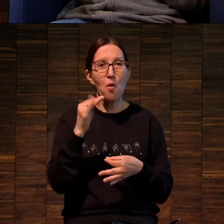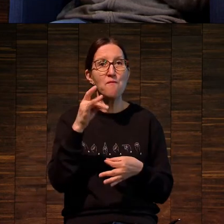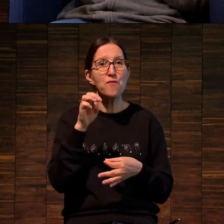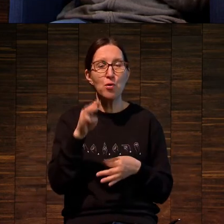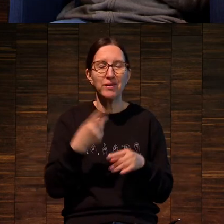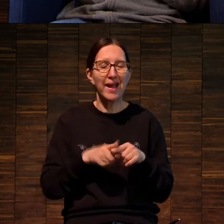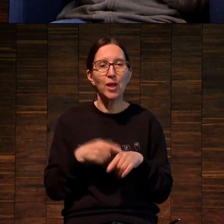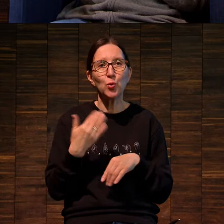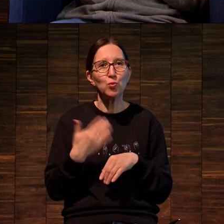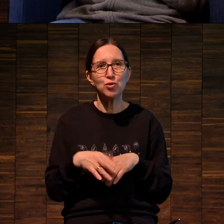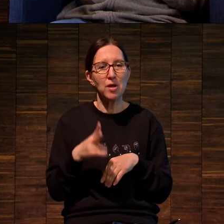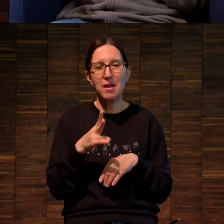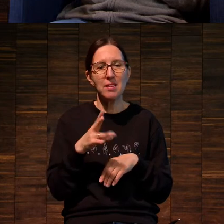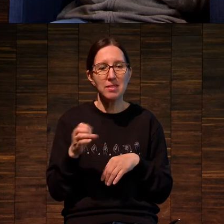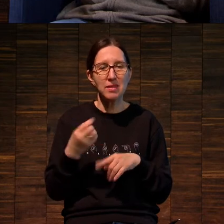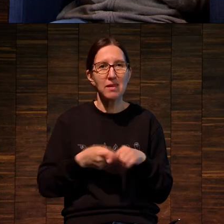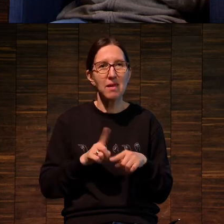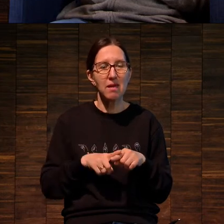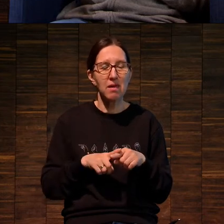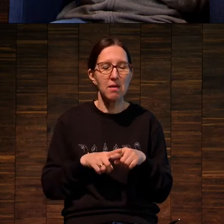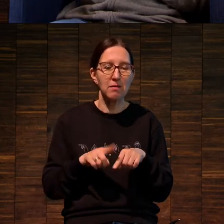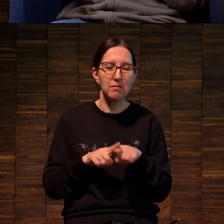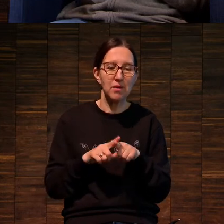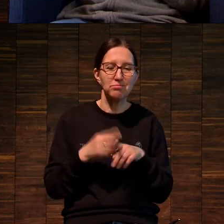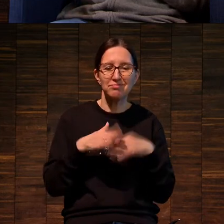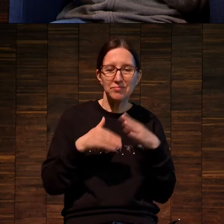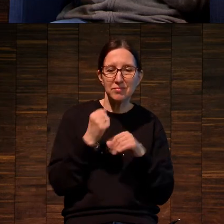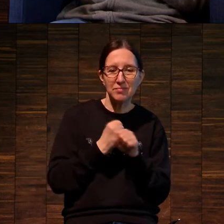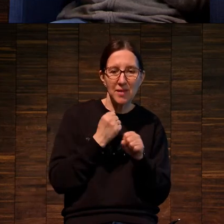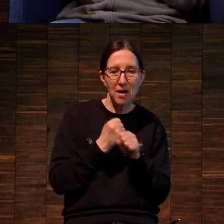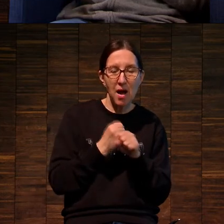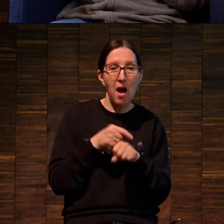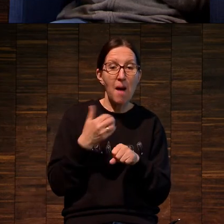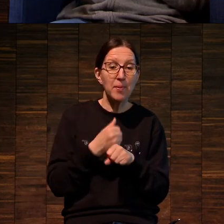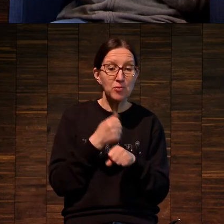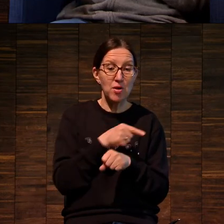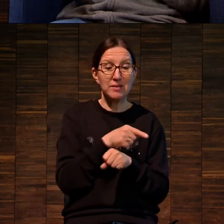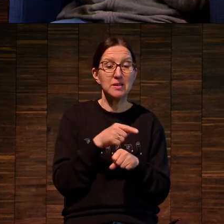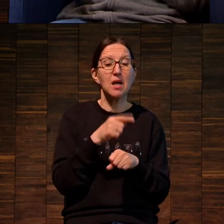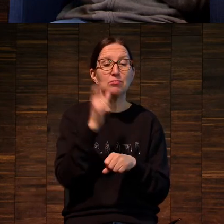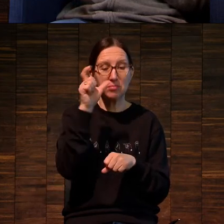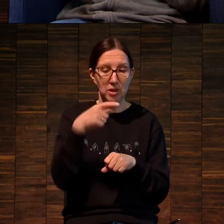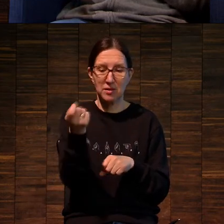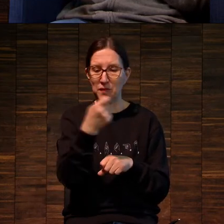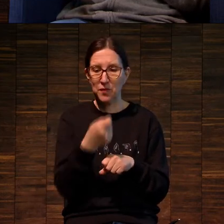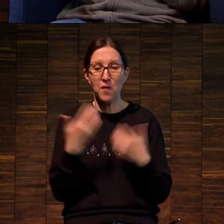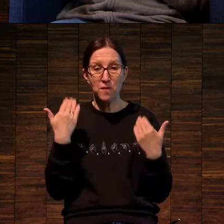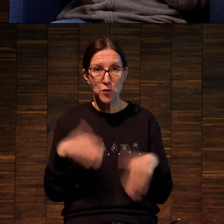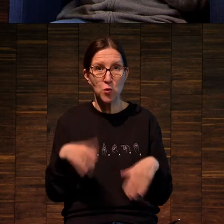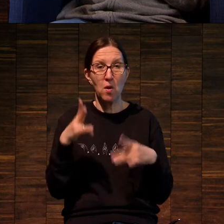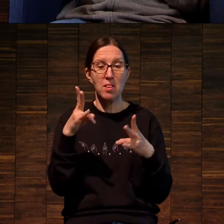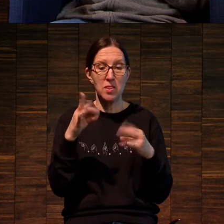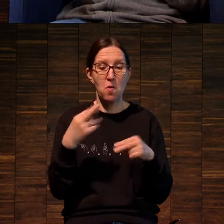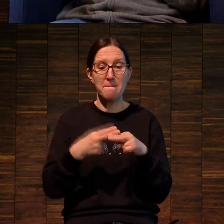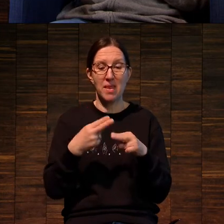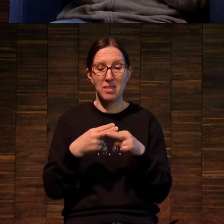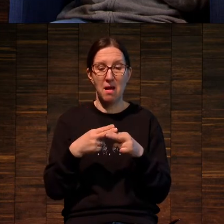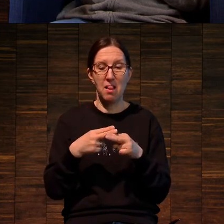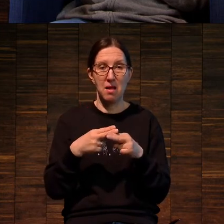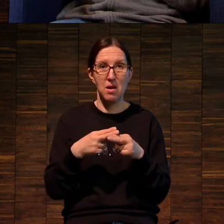механическое гравирование, а это химическое гравирование. Когда металл